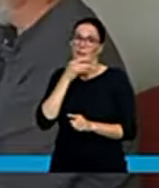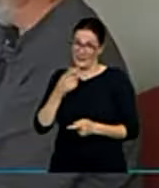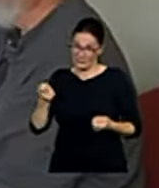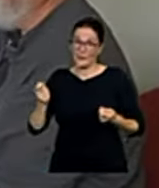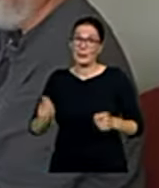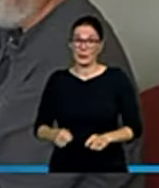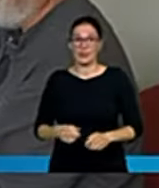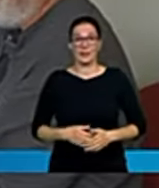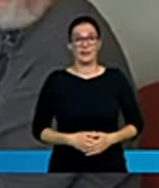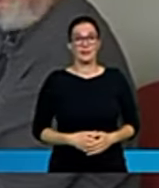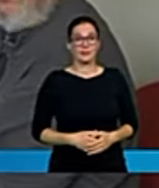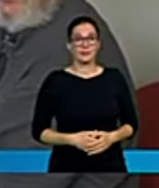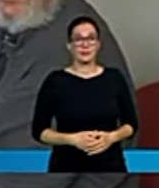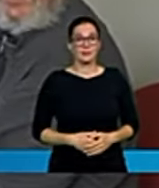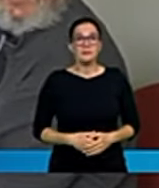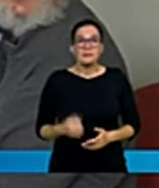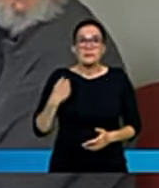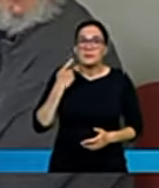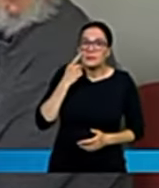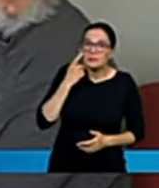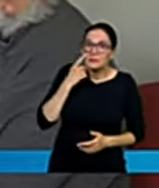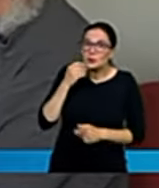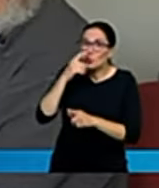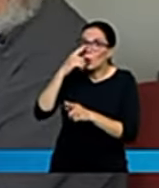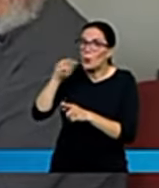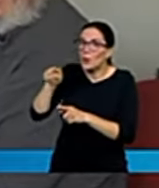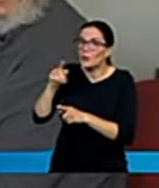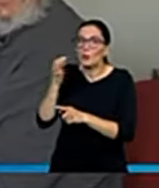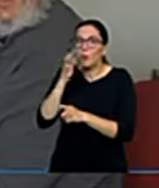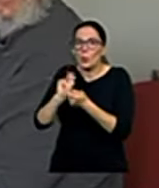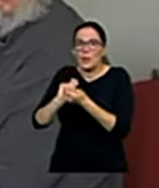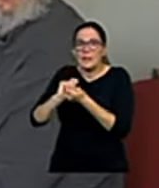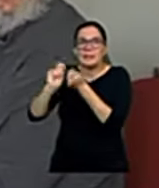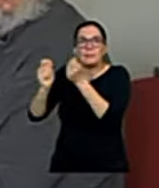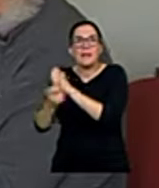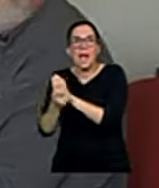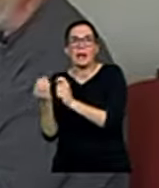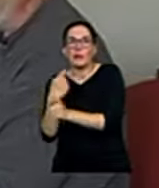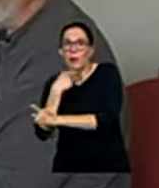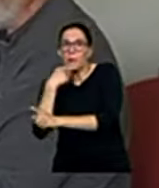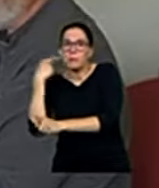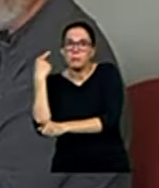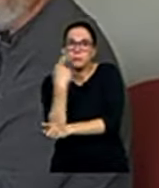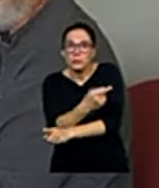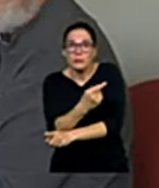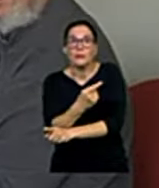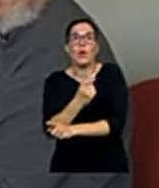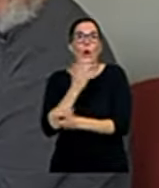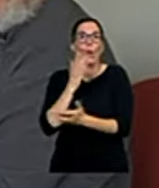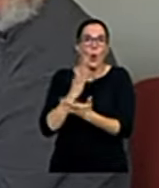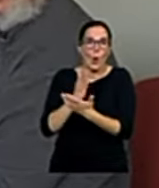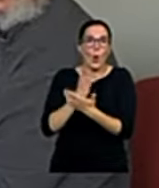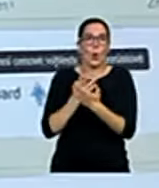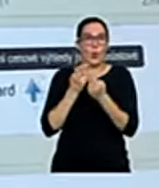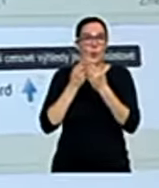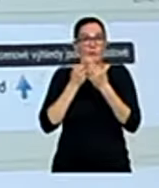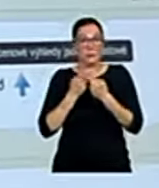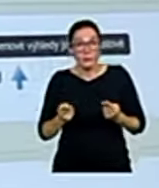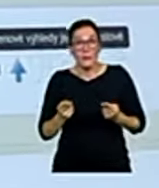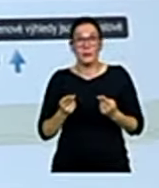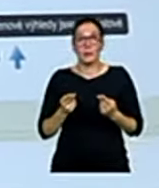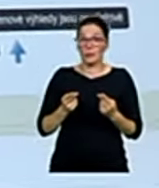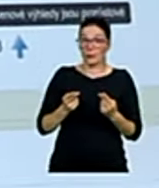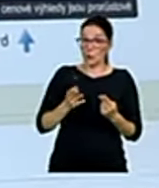Číhám, jestli náhodou Putin neřekl nějaký zajímavý slovo a vyvolal tím